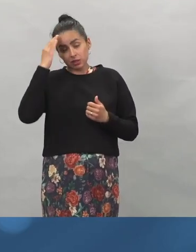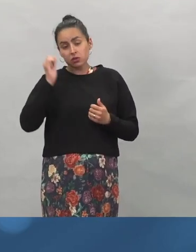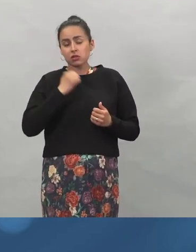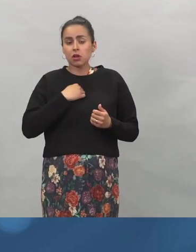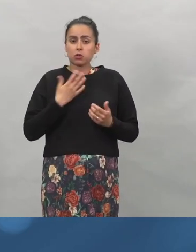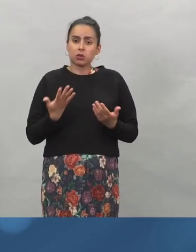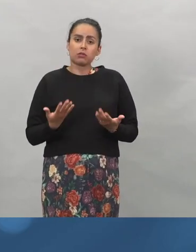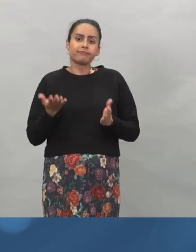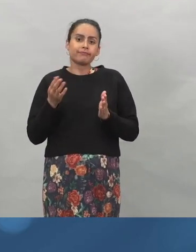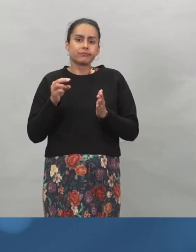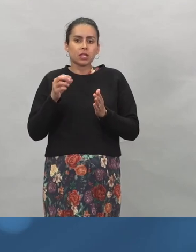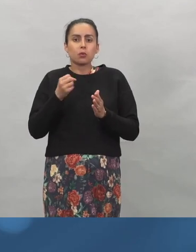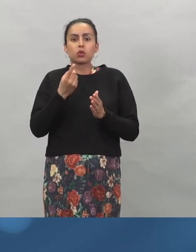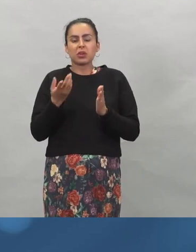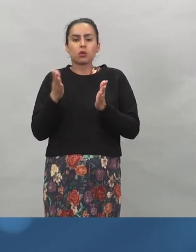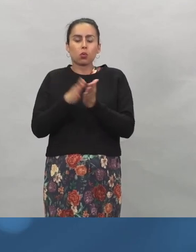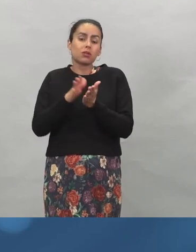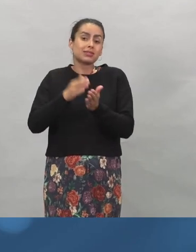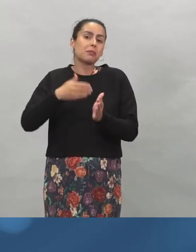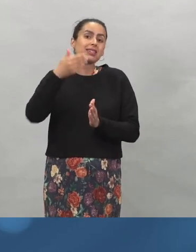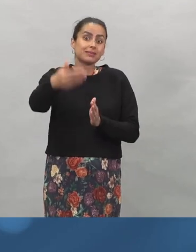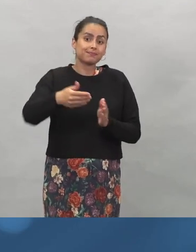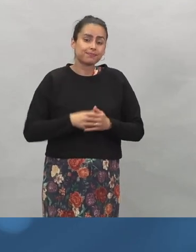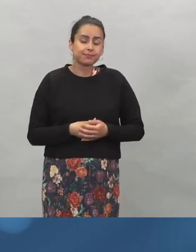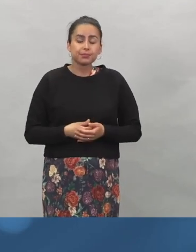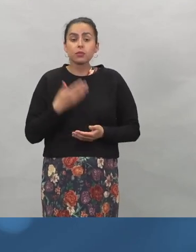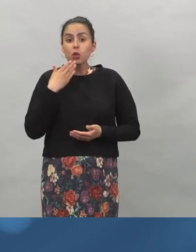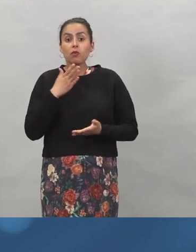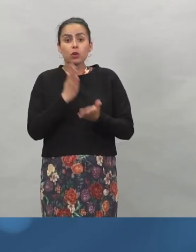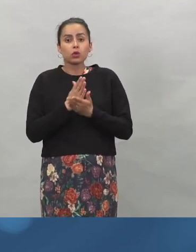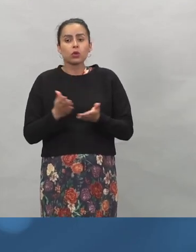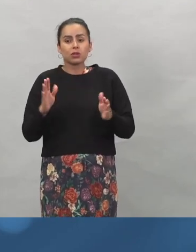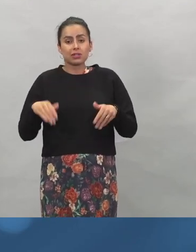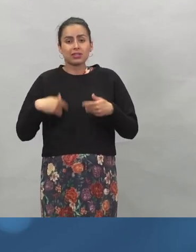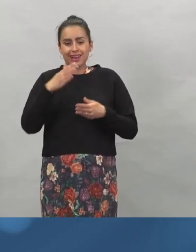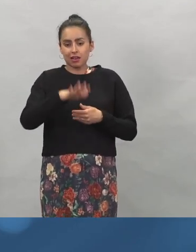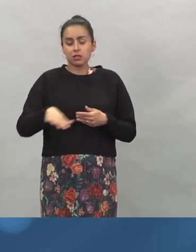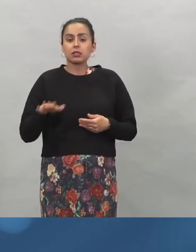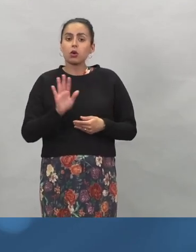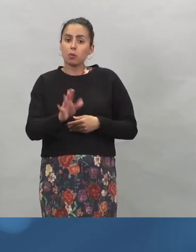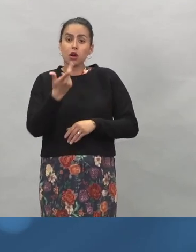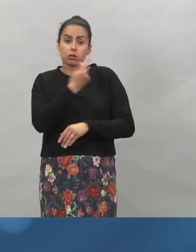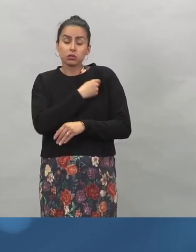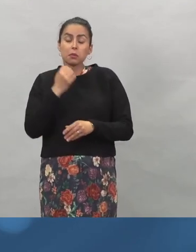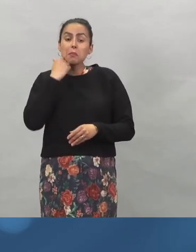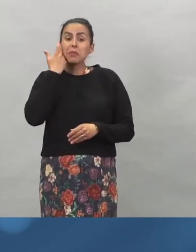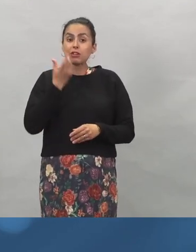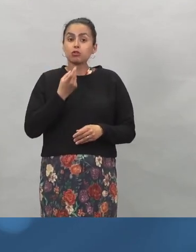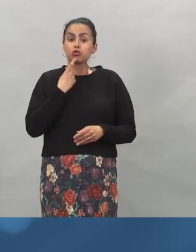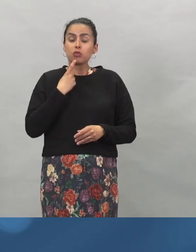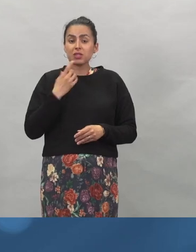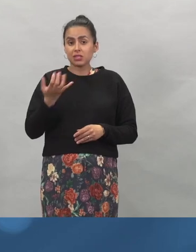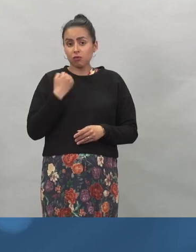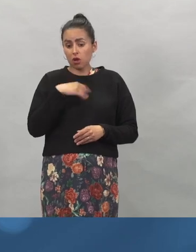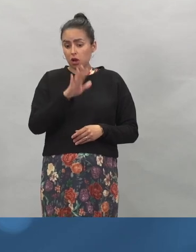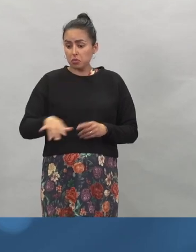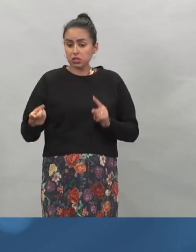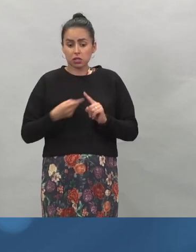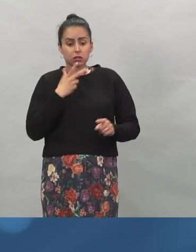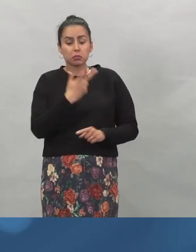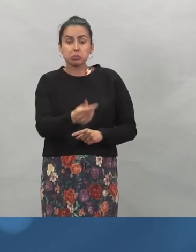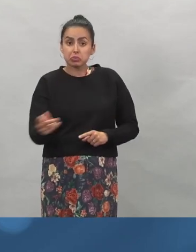Hyvä. Mennään sitten lasten rokotuksiin. Milloin lapsia voidaan alkaa rokottaa Suomessa, ja onko tälle edes